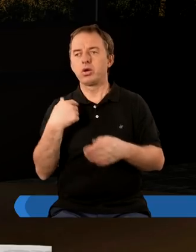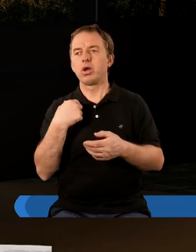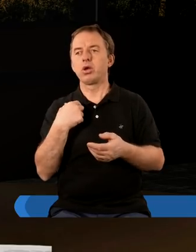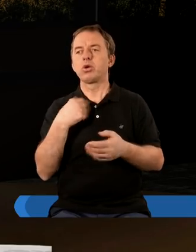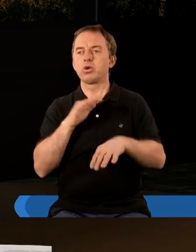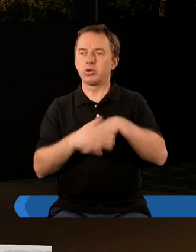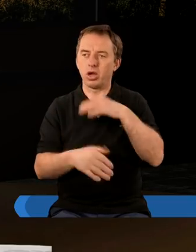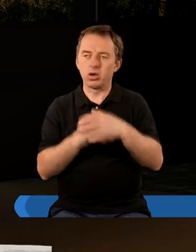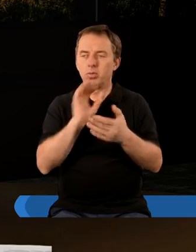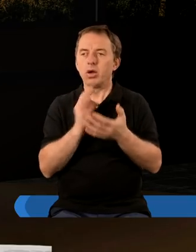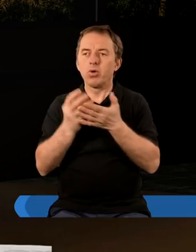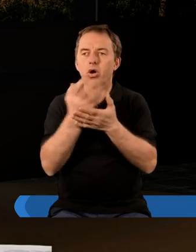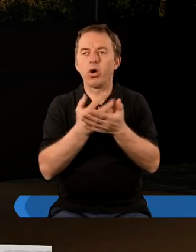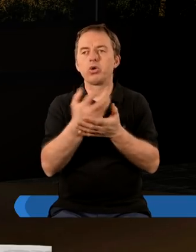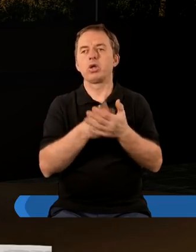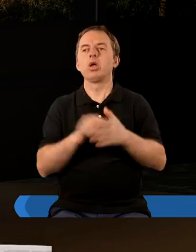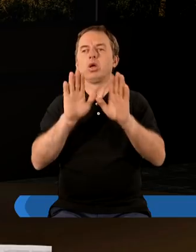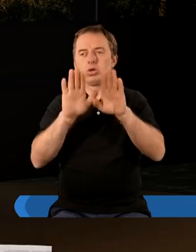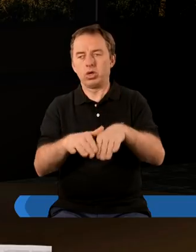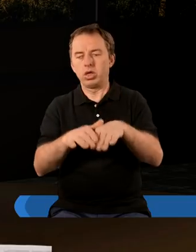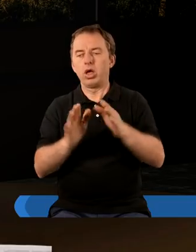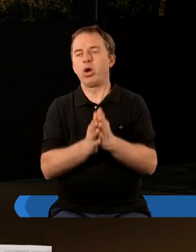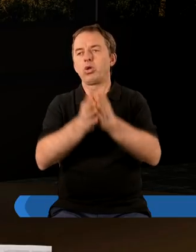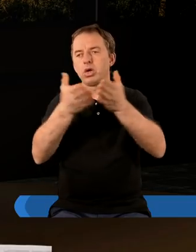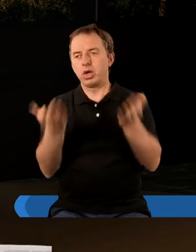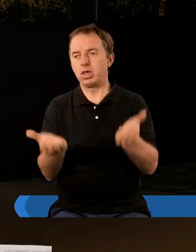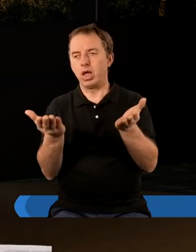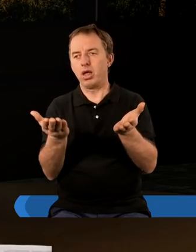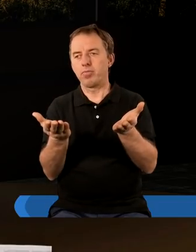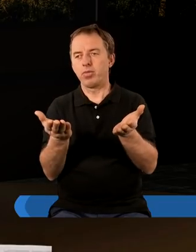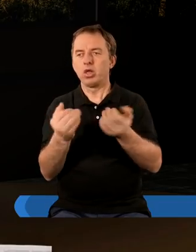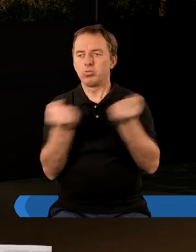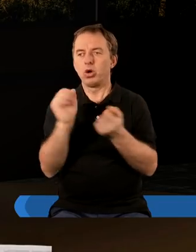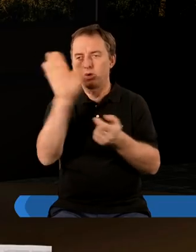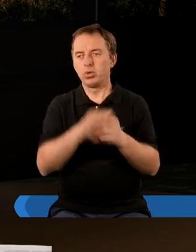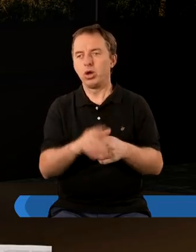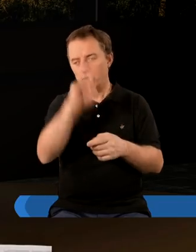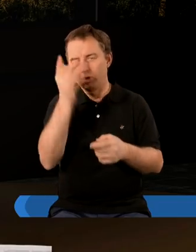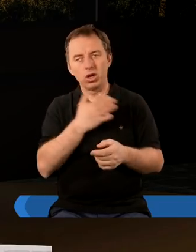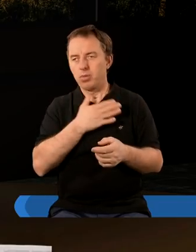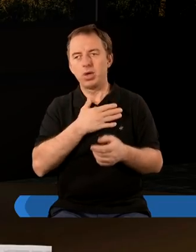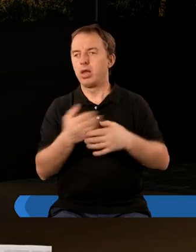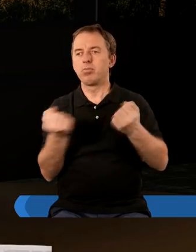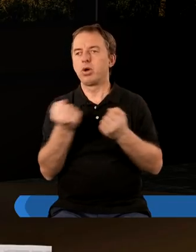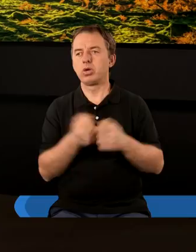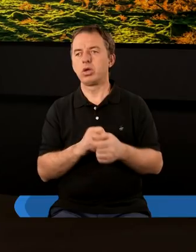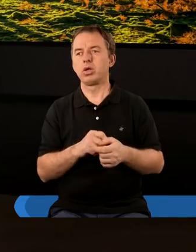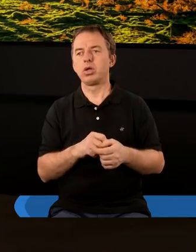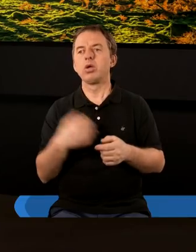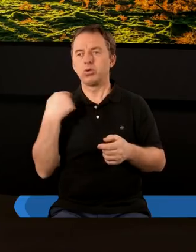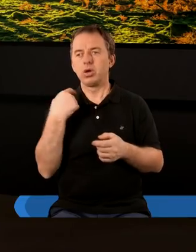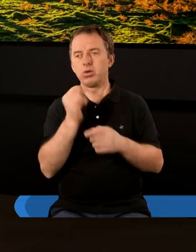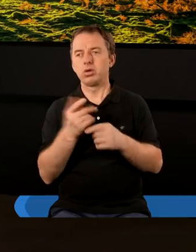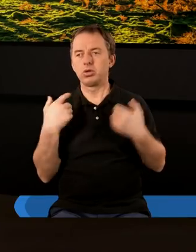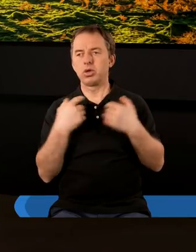szczęście bo my możemy z tego korzystać zostały odkryte mocą Bożą bo ludzie nie mieli mocy Tak, Kościół